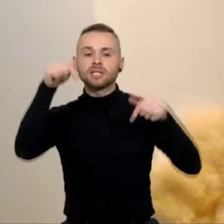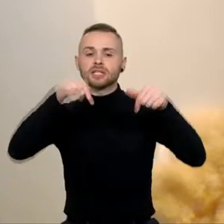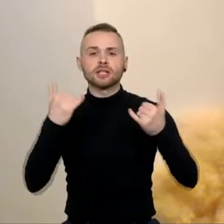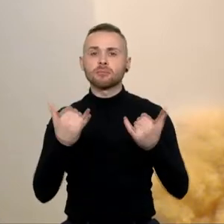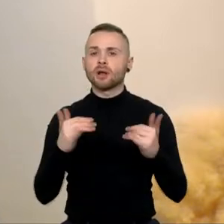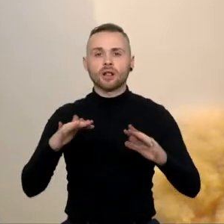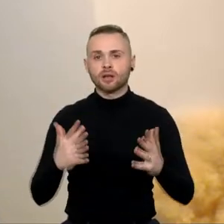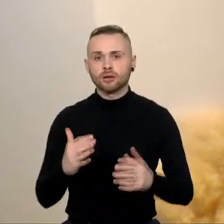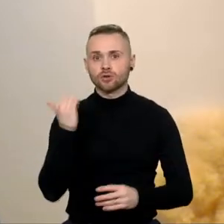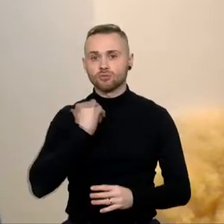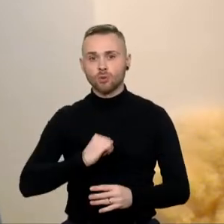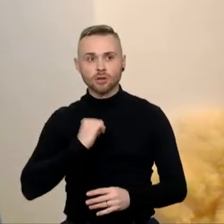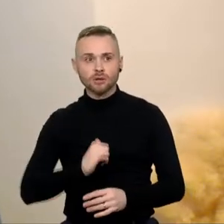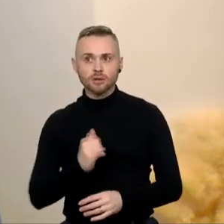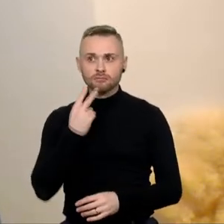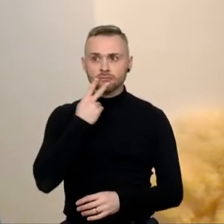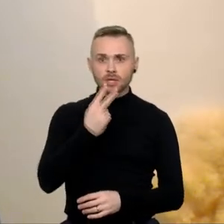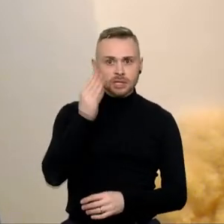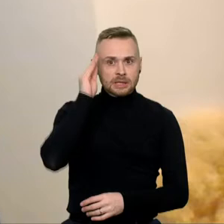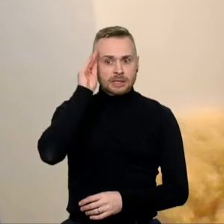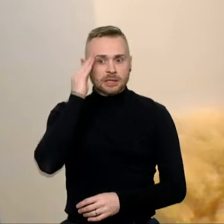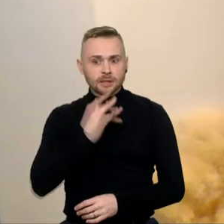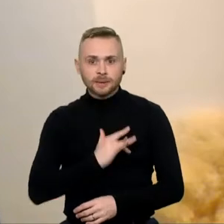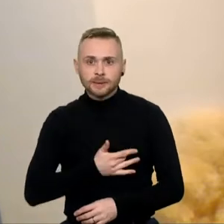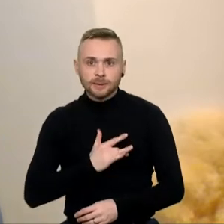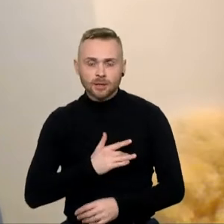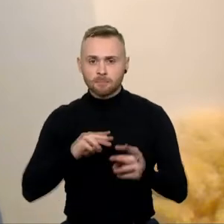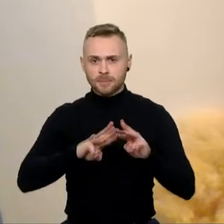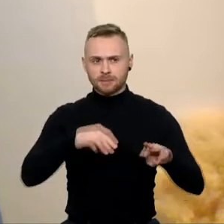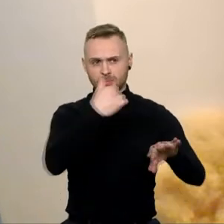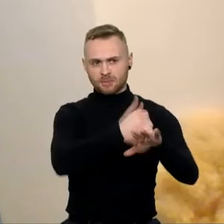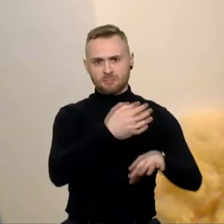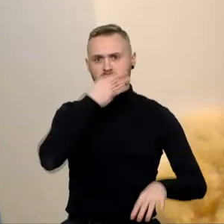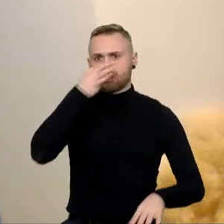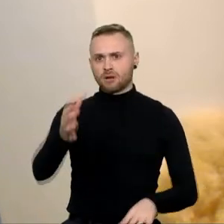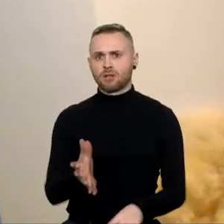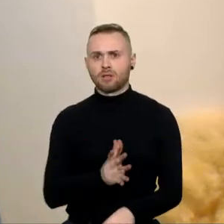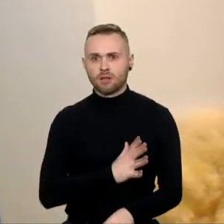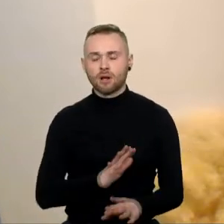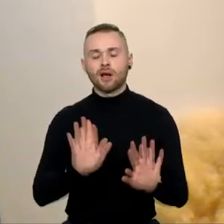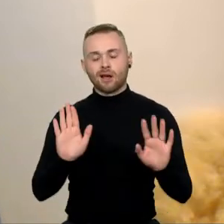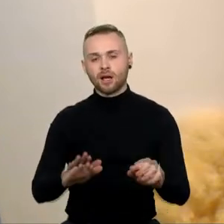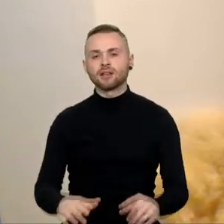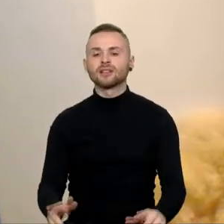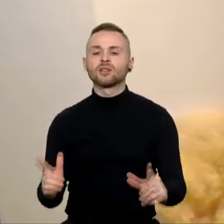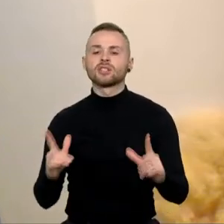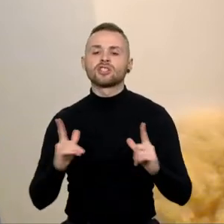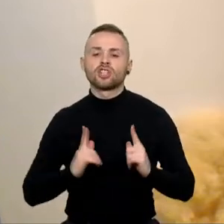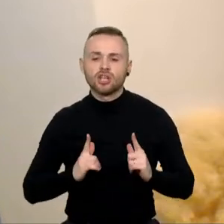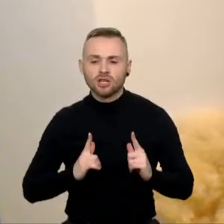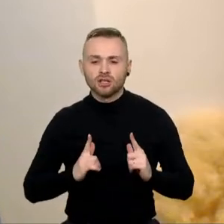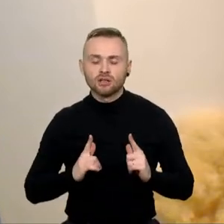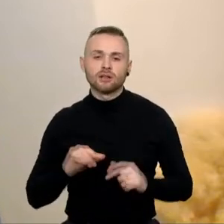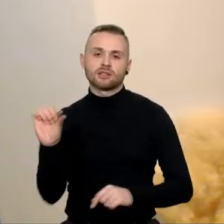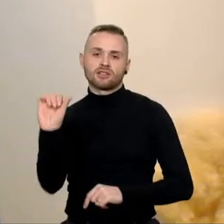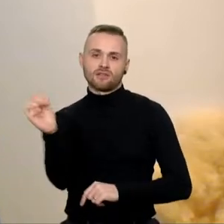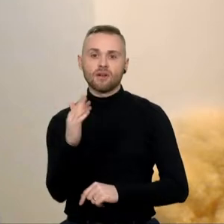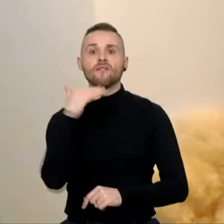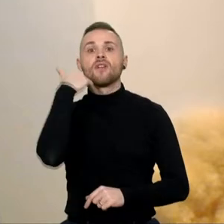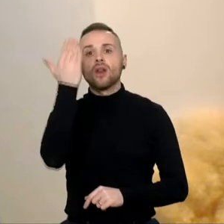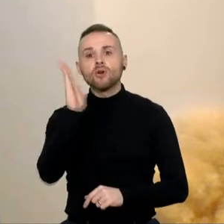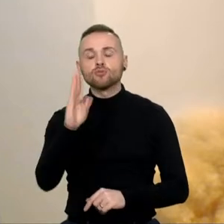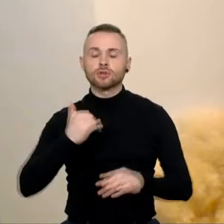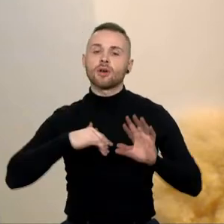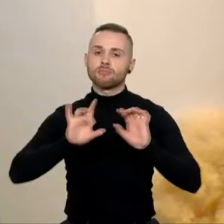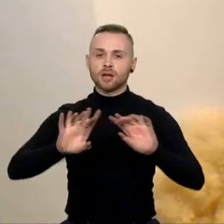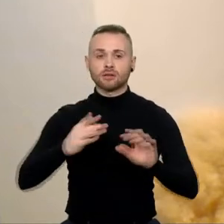žmonės yra susirūpinę ir negali premjerio pasakyti, pači linkite savaitgalį, aš jums po dviejų dienų, ką nors paaiškinsiu. Tai